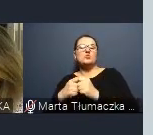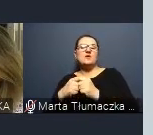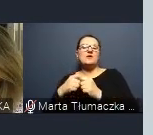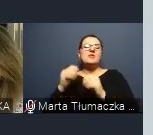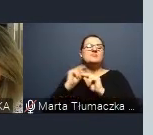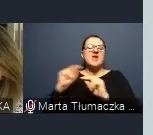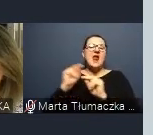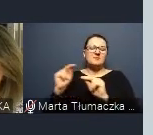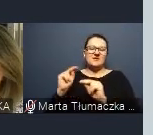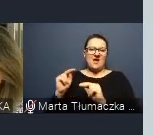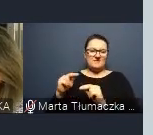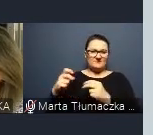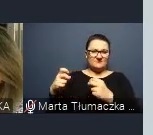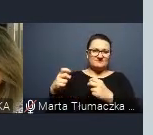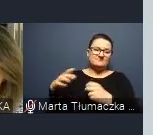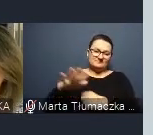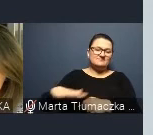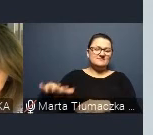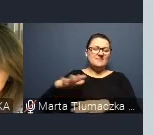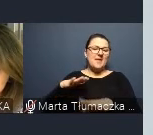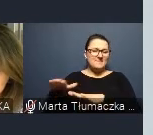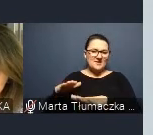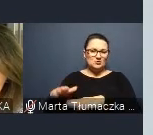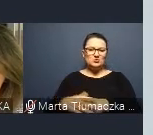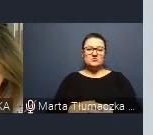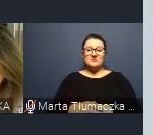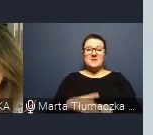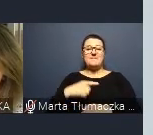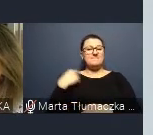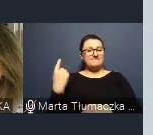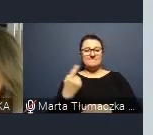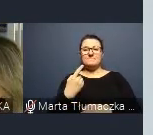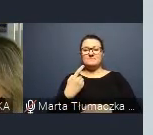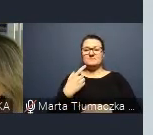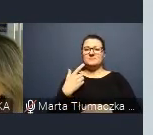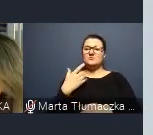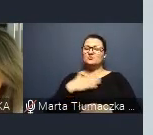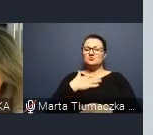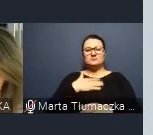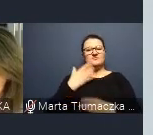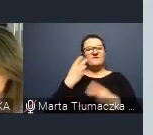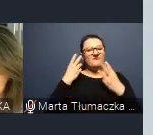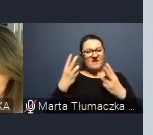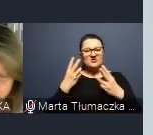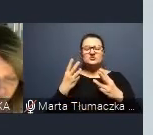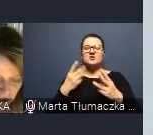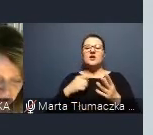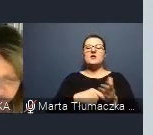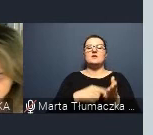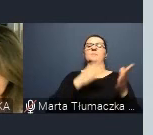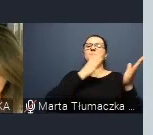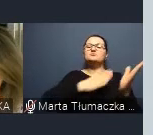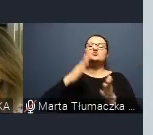No i to, na co my kładziemy bardzo duży nacisk, to jest przygotowywanie uczniów do tego